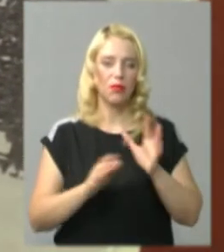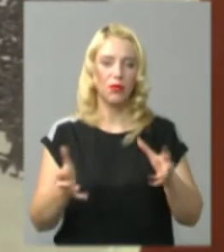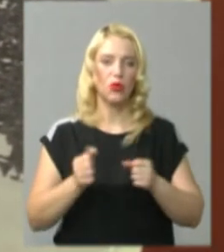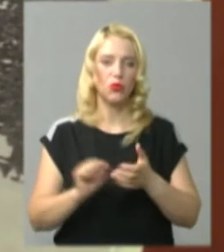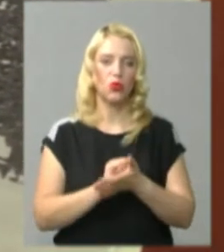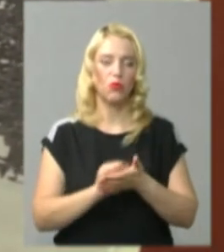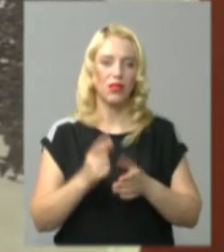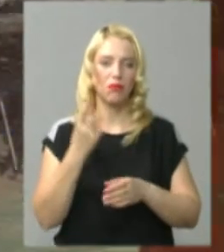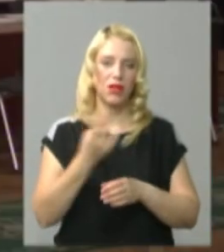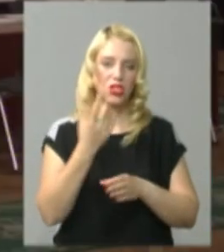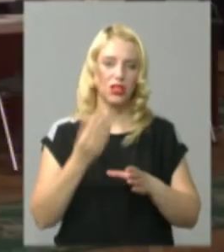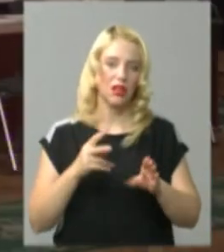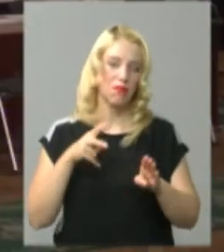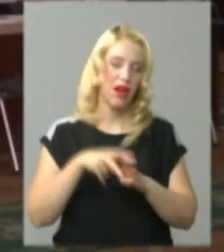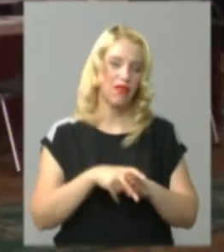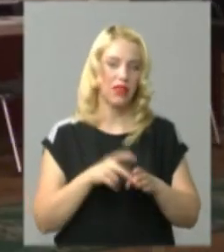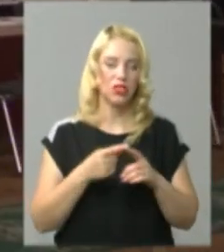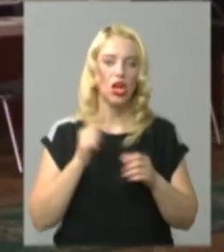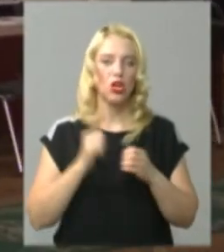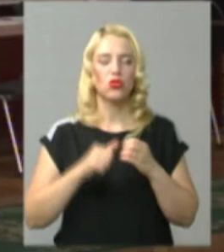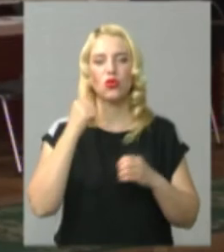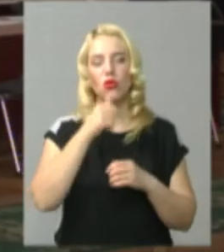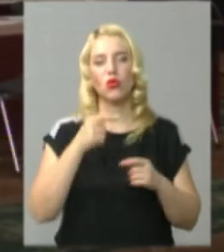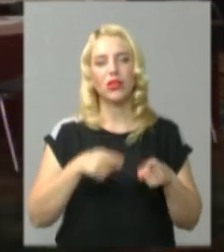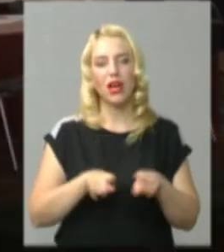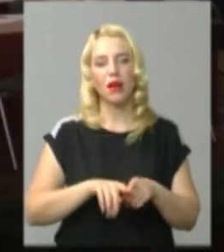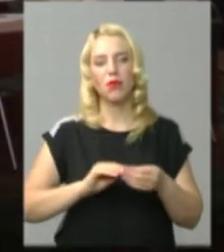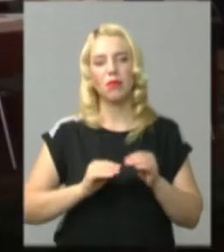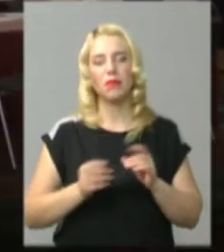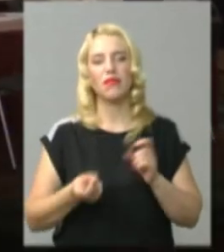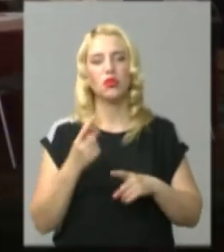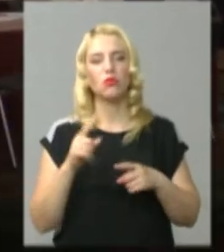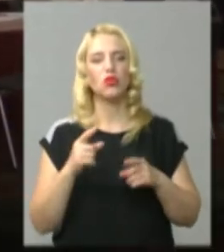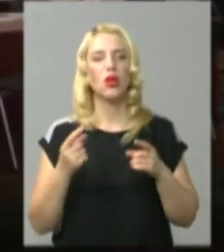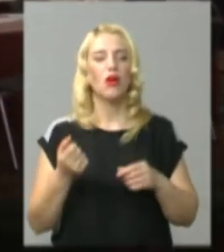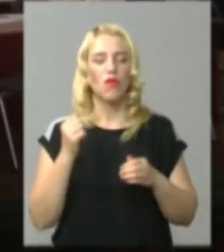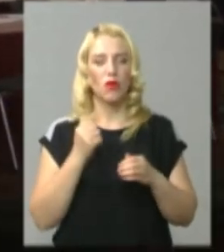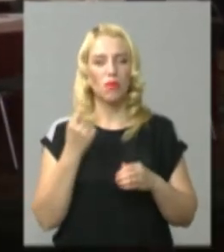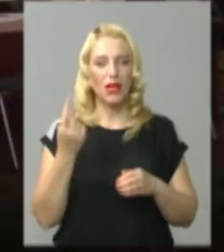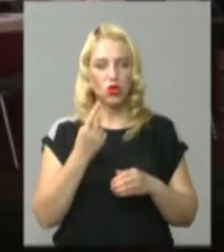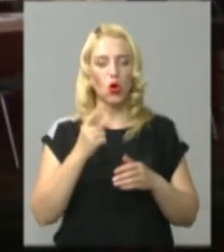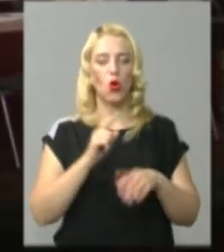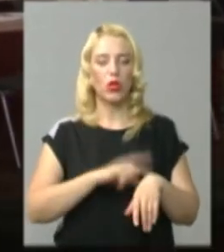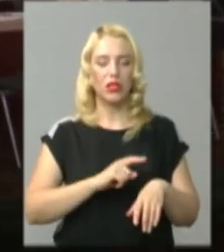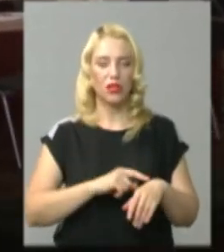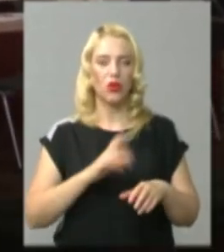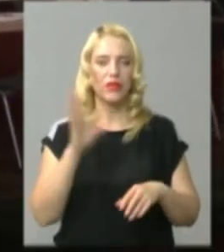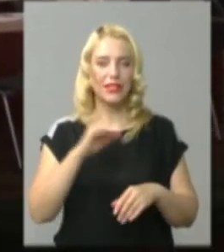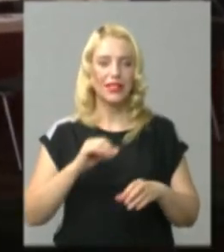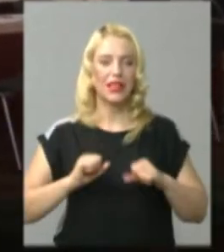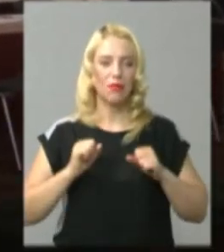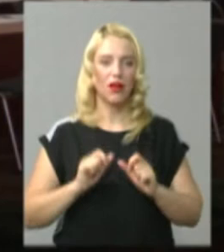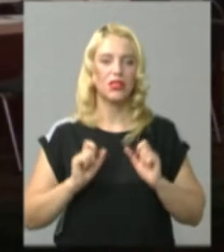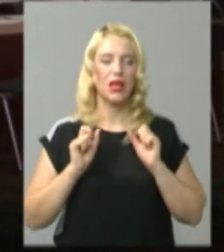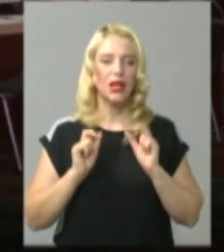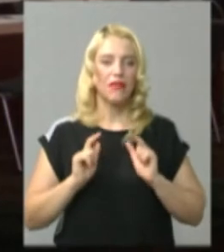перший день перевантажена. Щороку така проблема виникає, оскільки всі в першу годину подачі документів намагаються зайти і подати всі